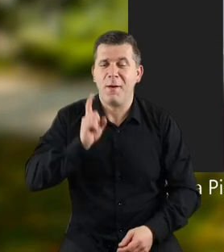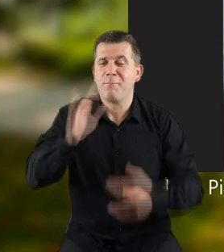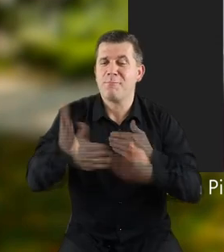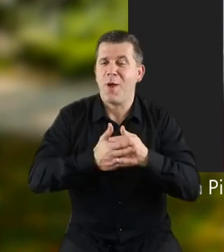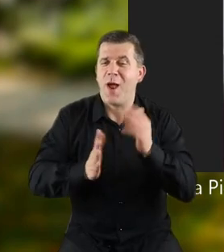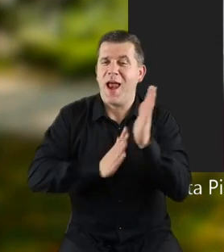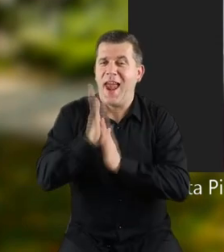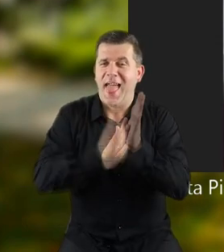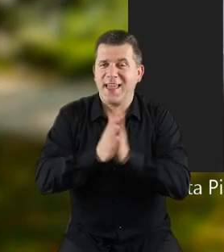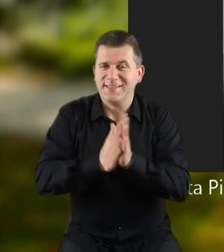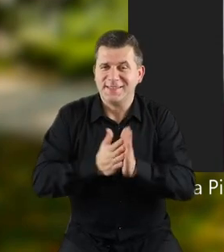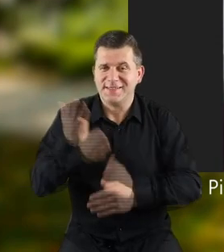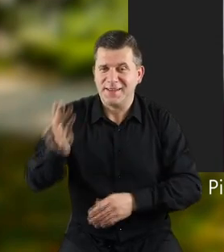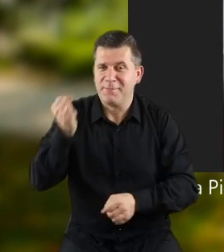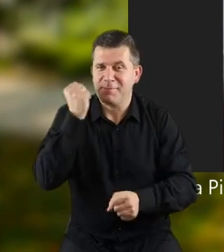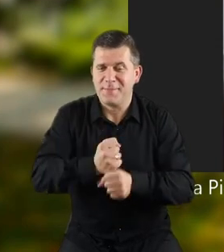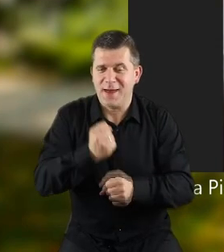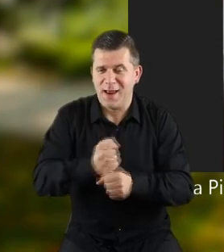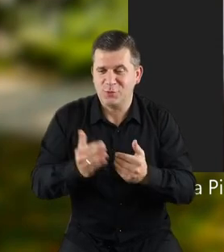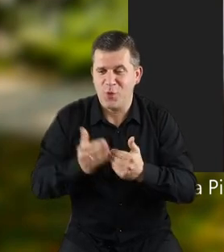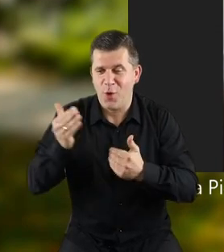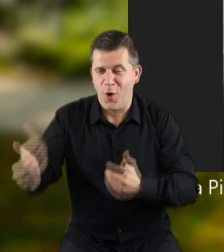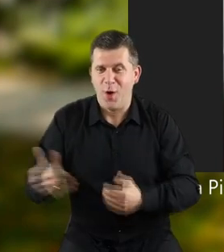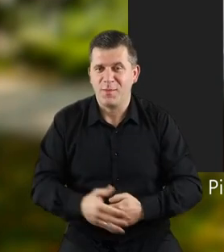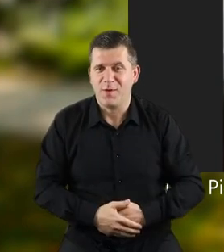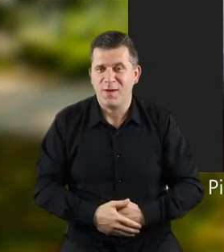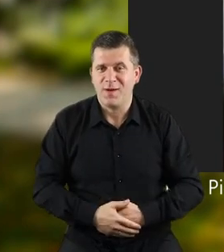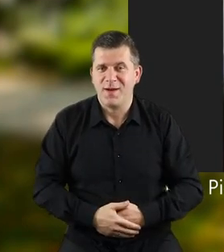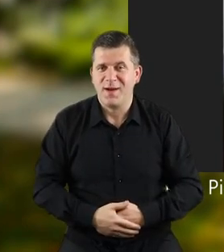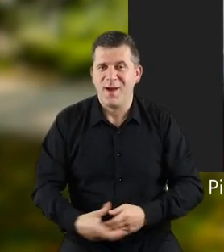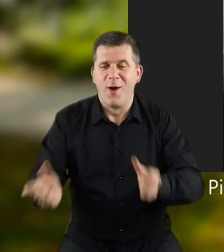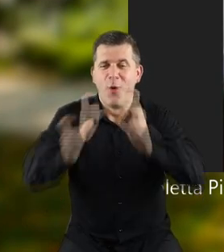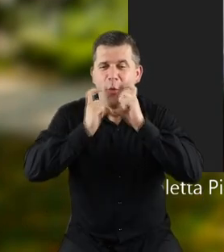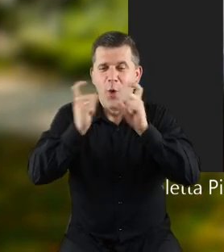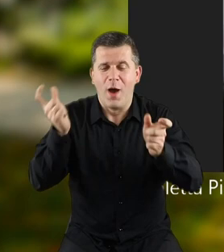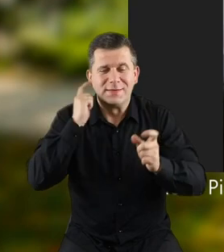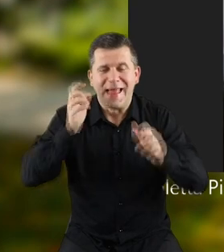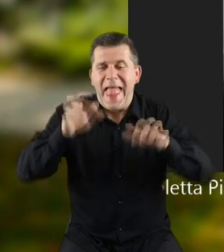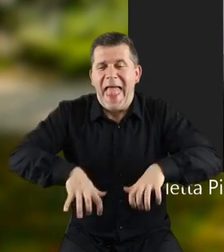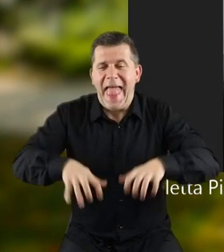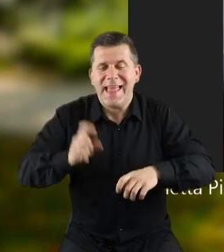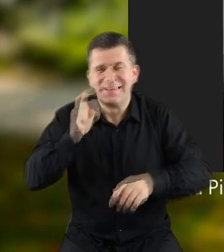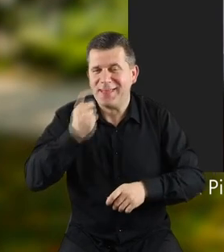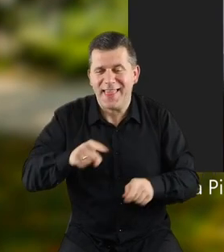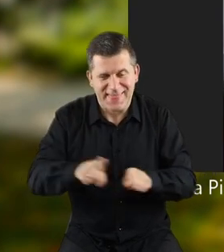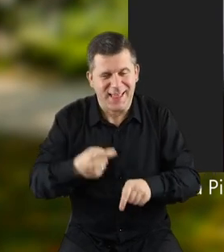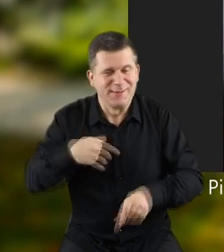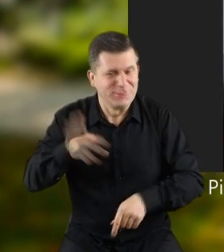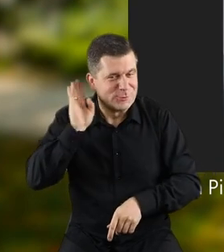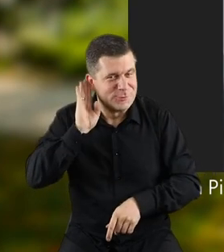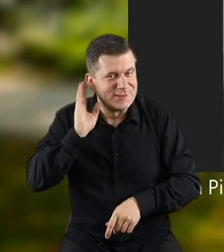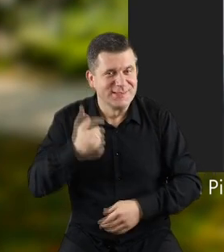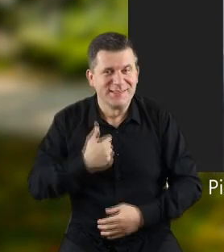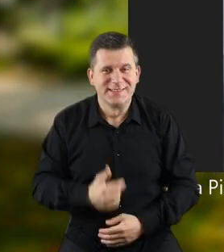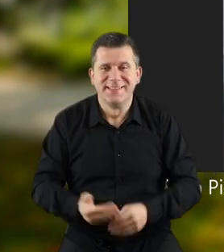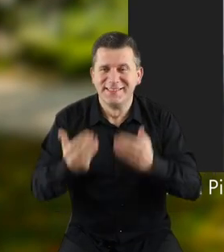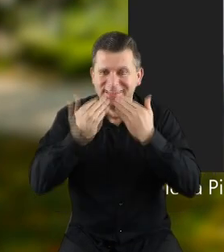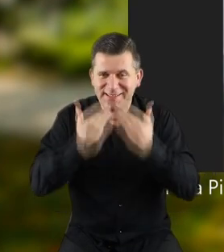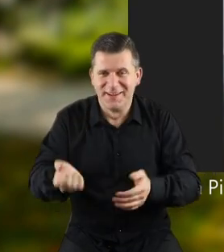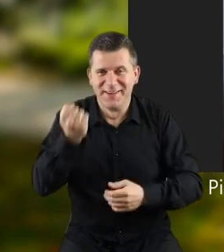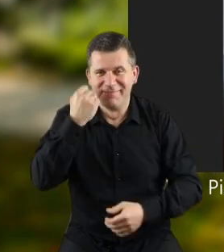Mój mąż leśniczy słuchajcie, pracuję obok i proszę tak głośno się tam nie śmiać, bo my tutaj też słyszymy.